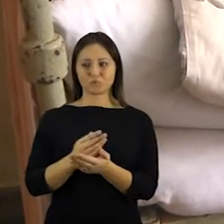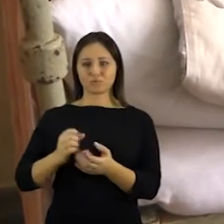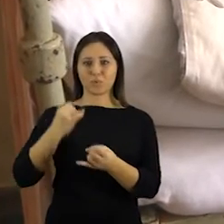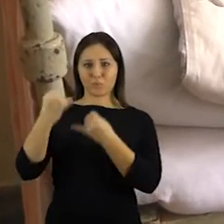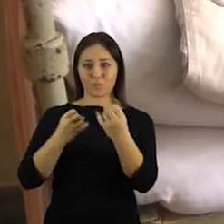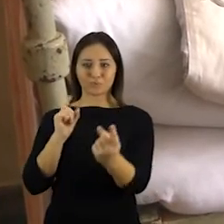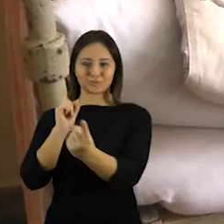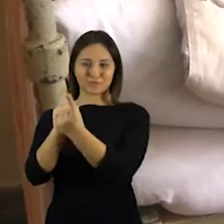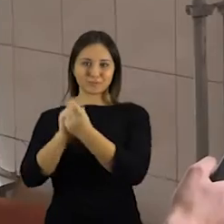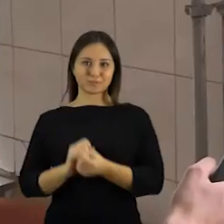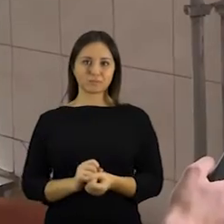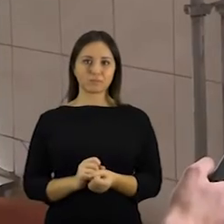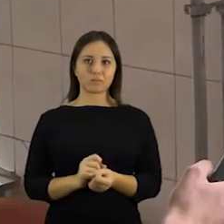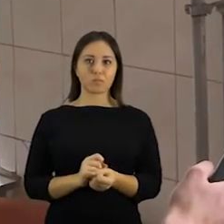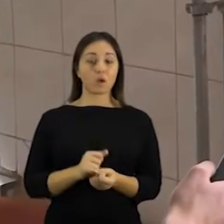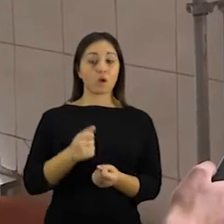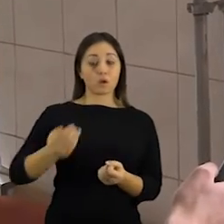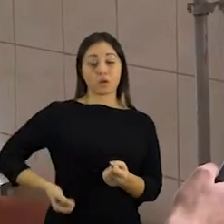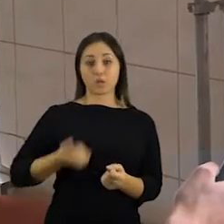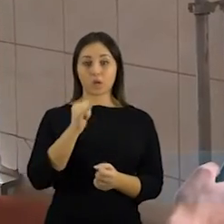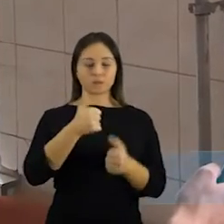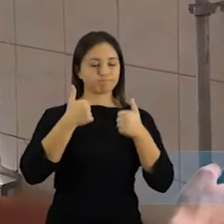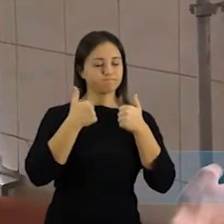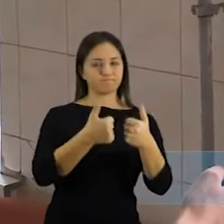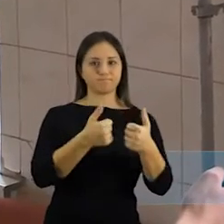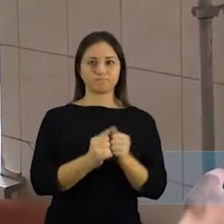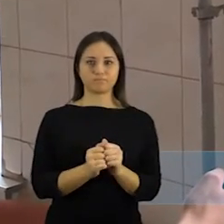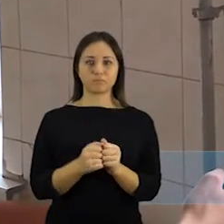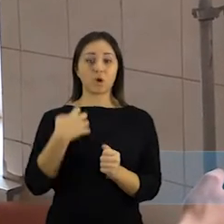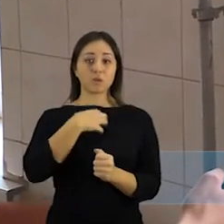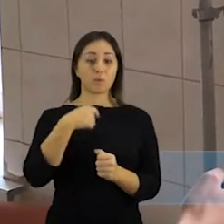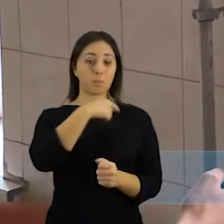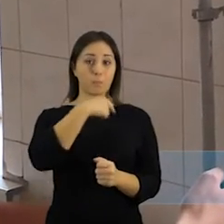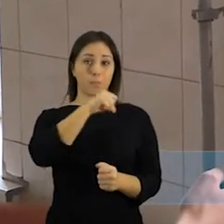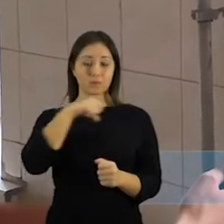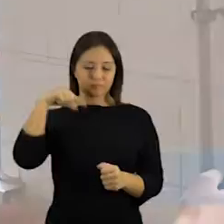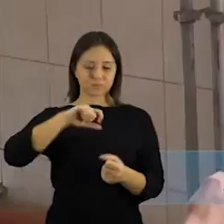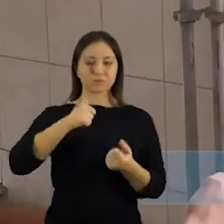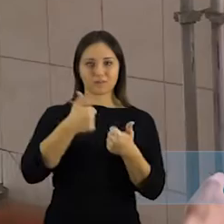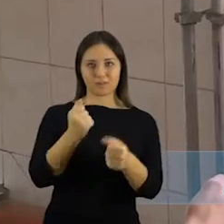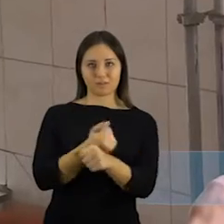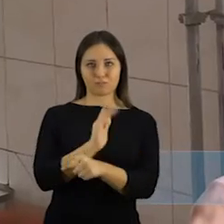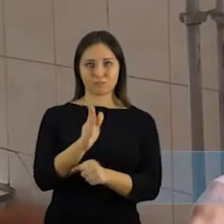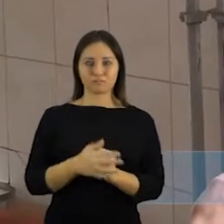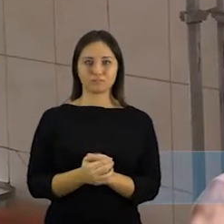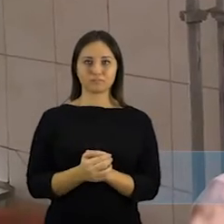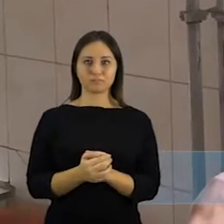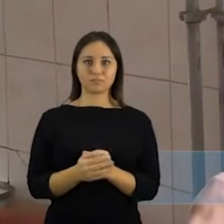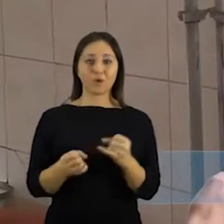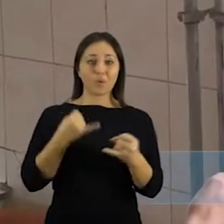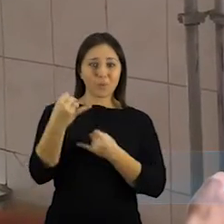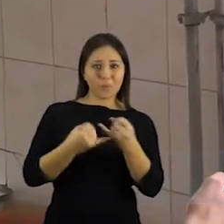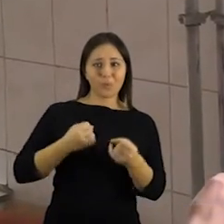suranda net antrasias pusės. Kveniams sąlygas yra labai geras. Taip patiems reikia būti geriam. Ne tik, draugų, bet ir